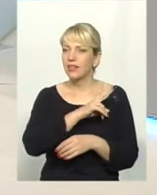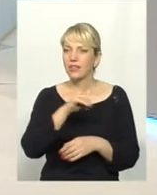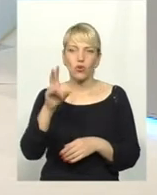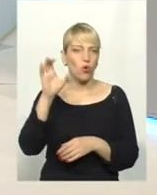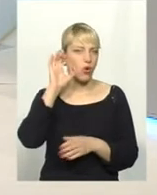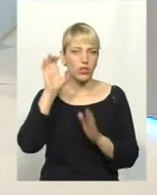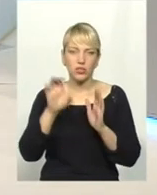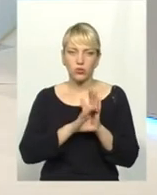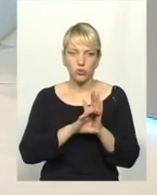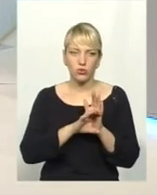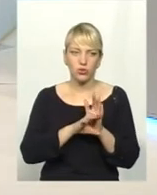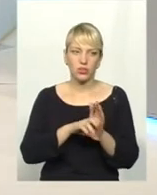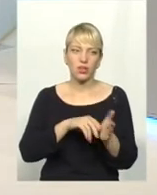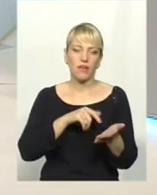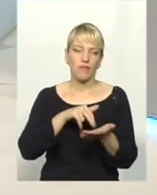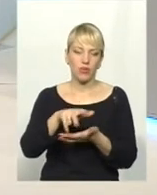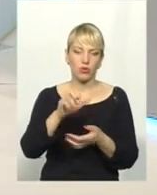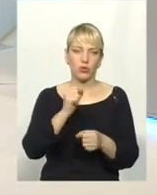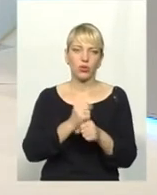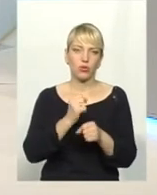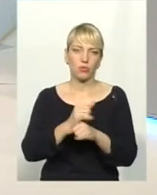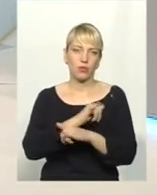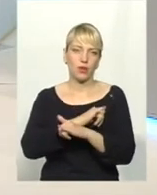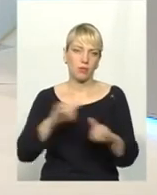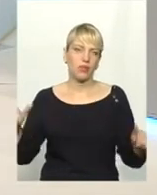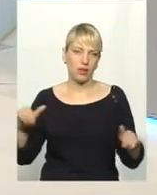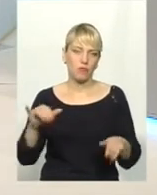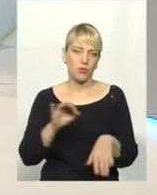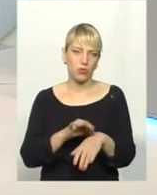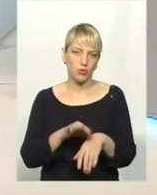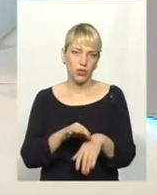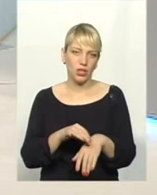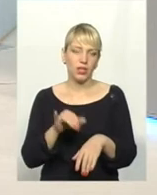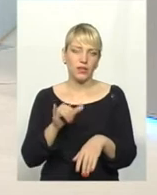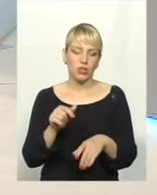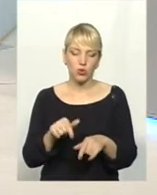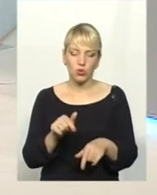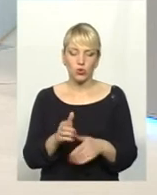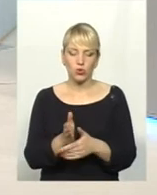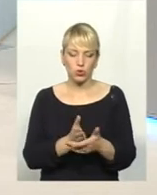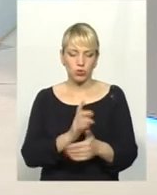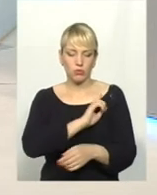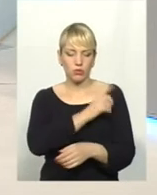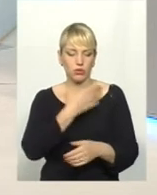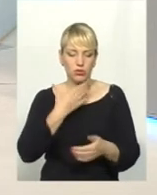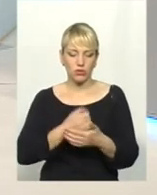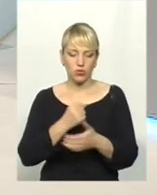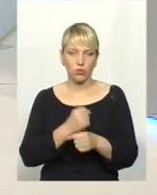виходить і робить епідемію, і тут служба посилює свою роботу.